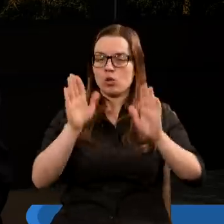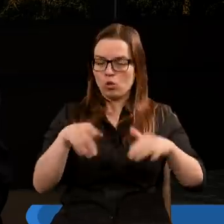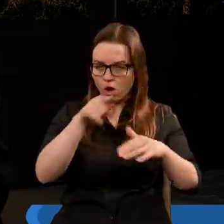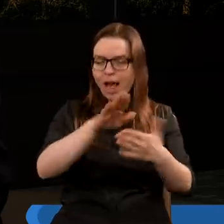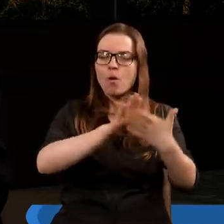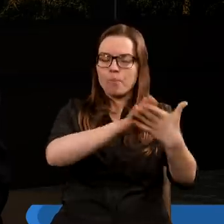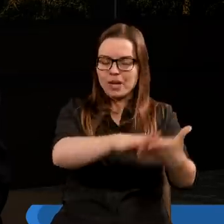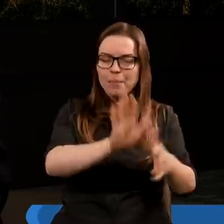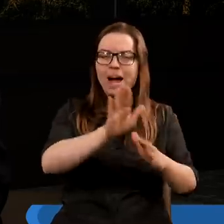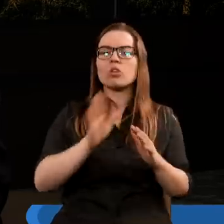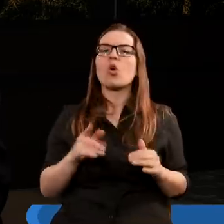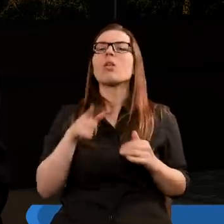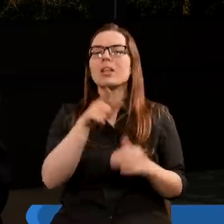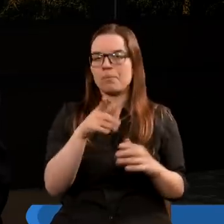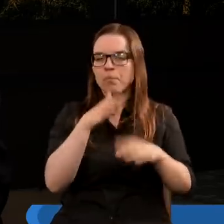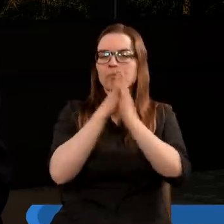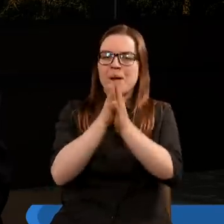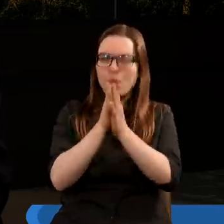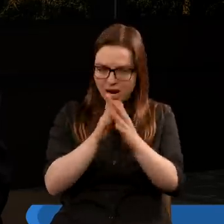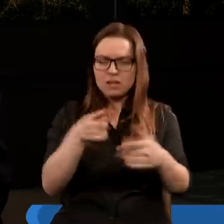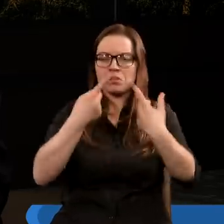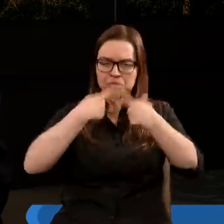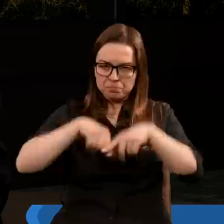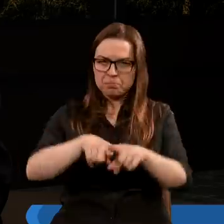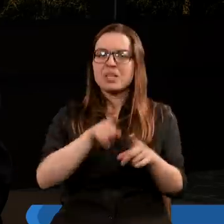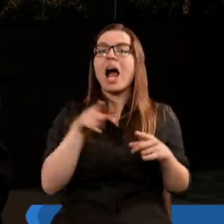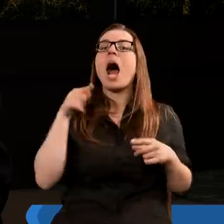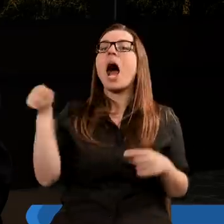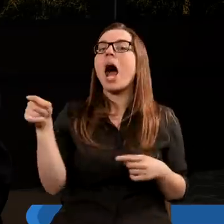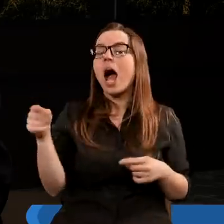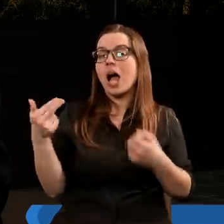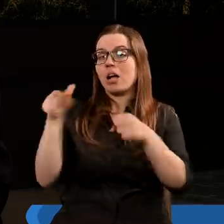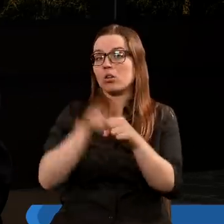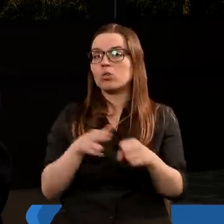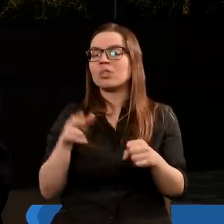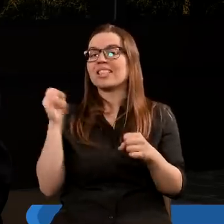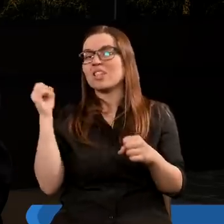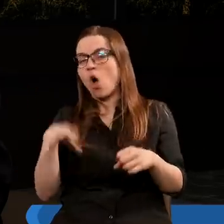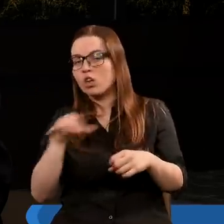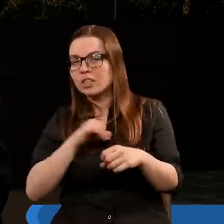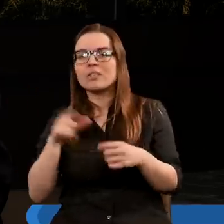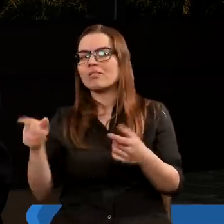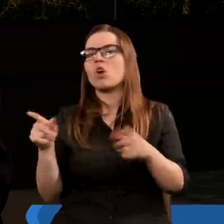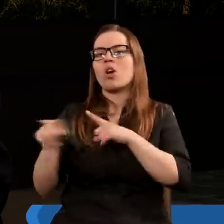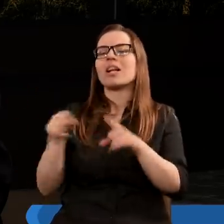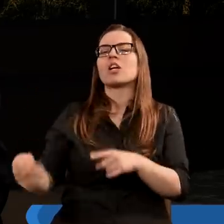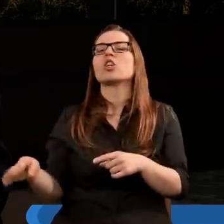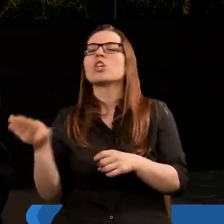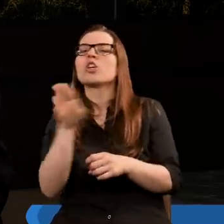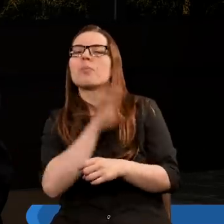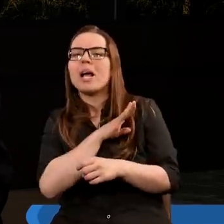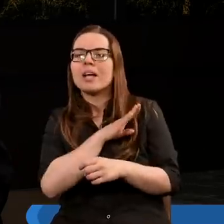przebaczone, że przebłaganie zostało dokonane. Natomiast dla tych, którzy wzgardzili tym, oznaczało to śmierć.